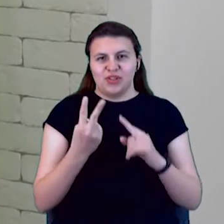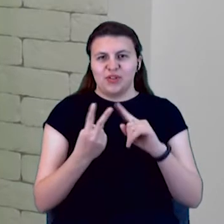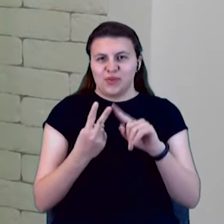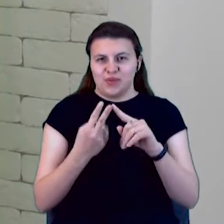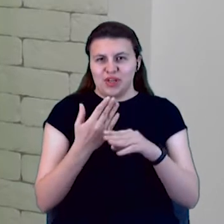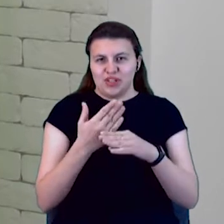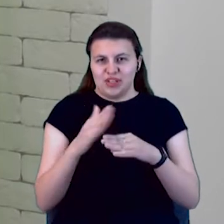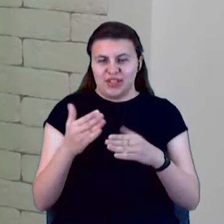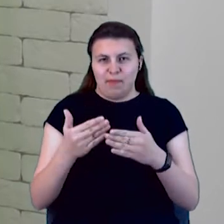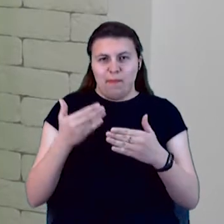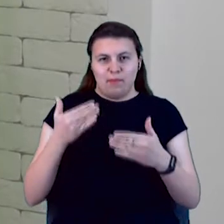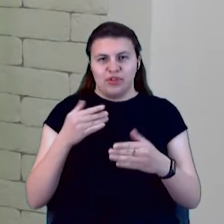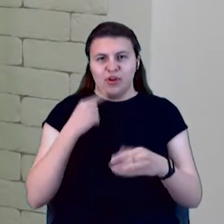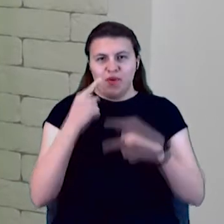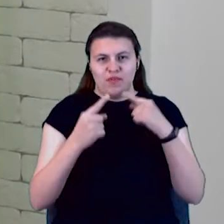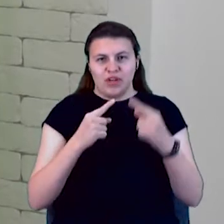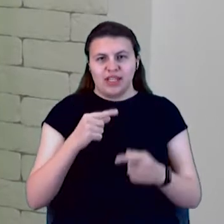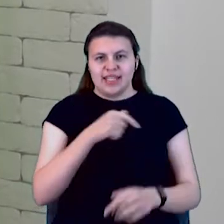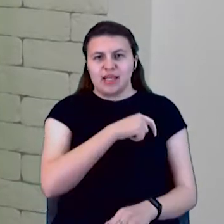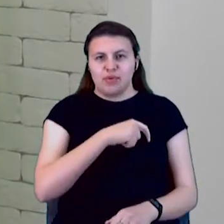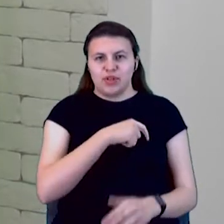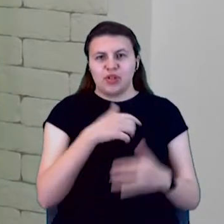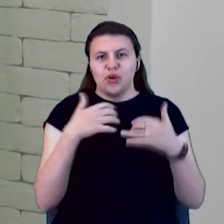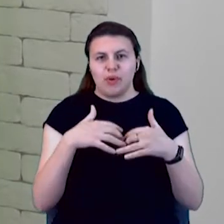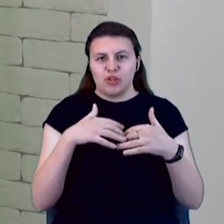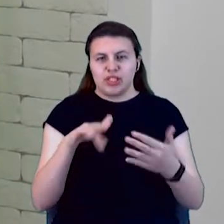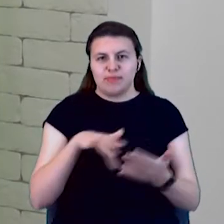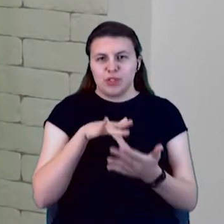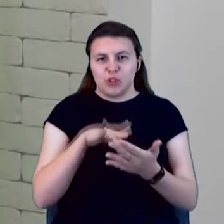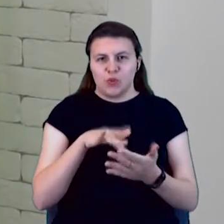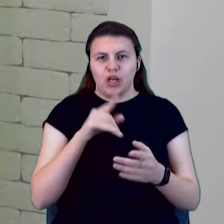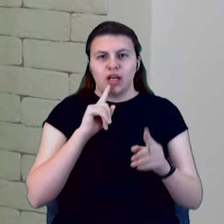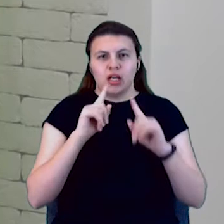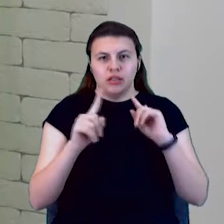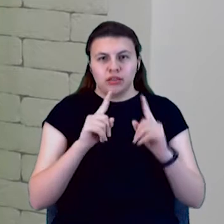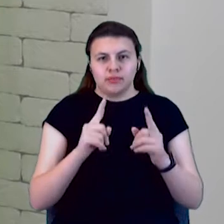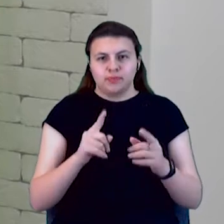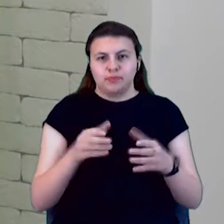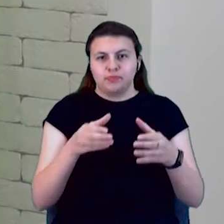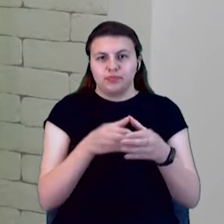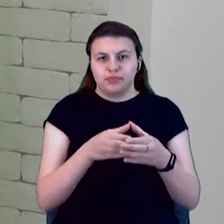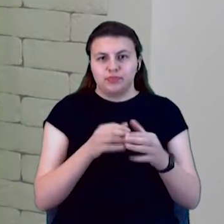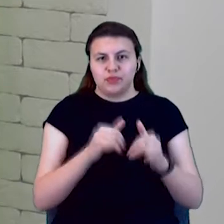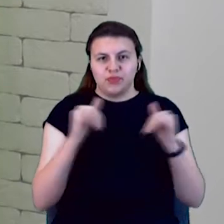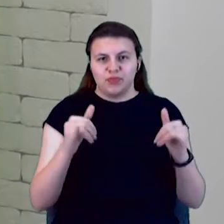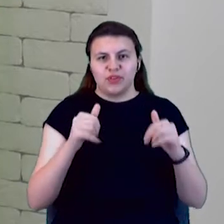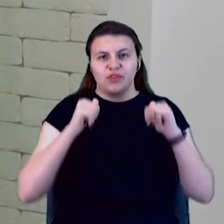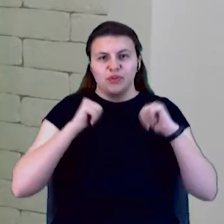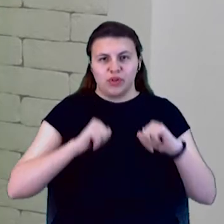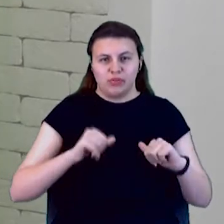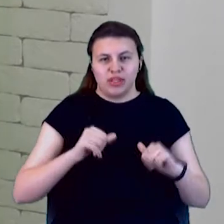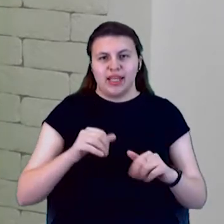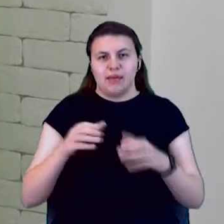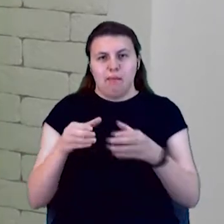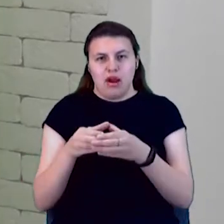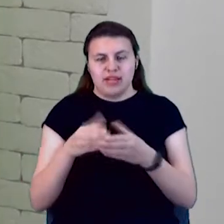ми говорили з депутатами до Краматорської міської ради, від партії «Партія розвитку і миру» і «Наш край». Зараз